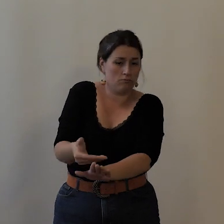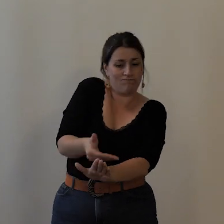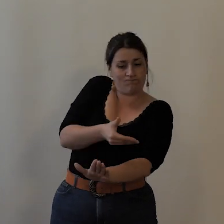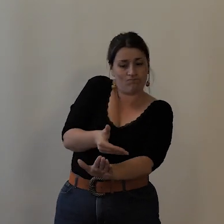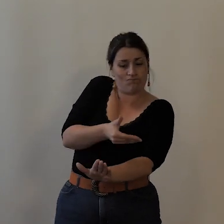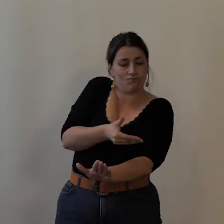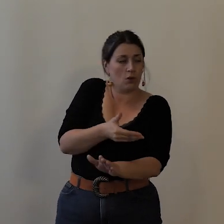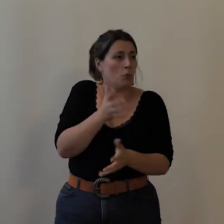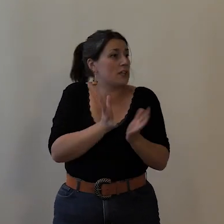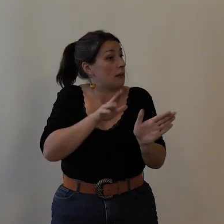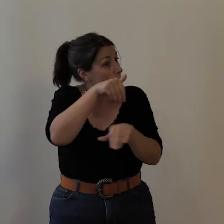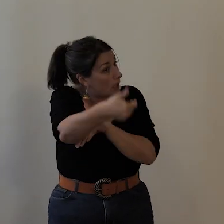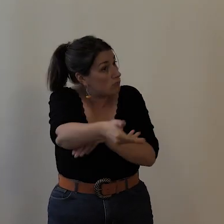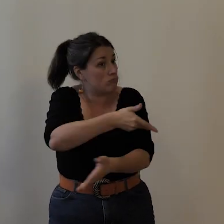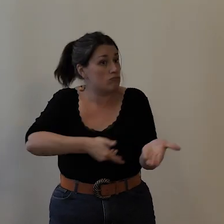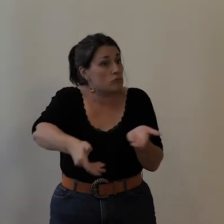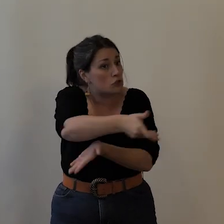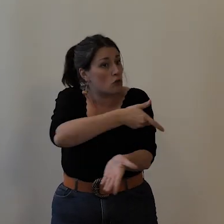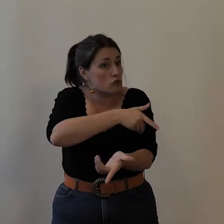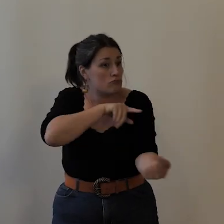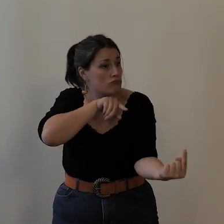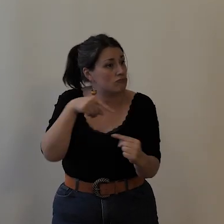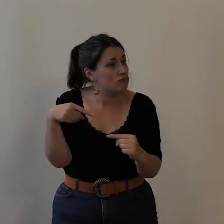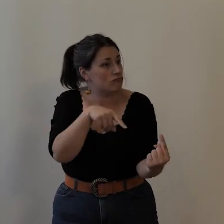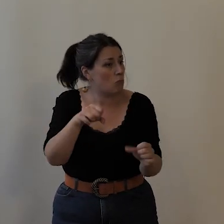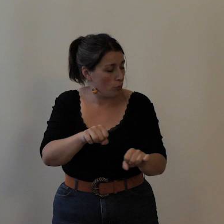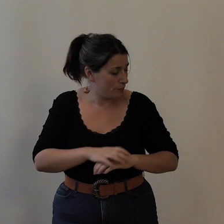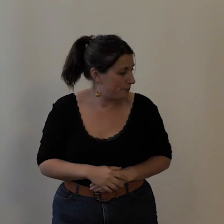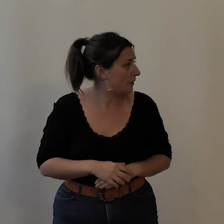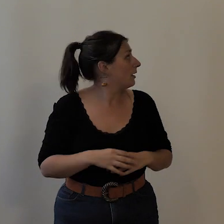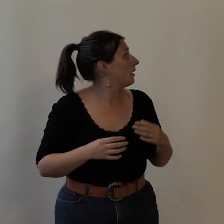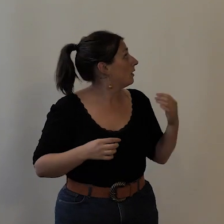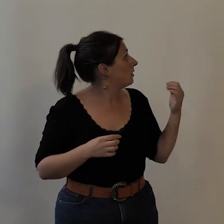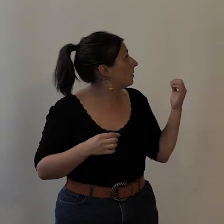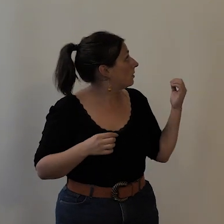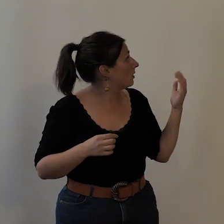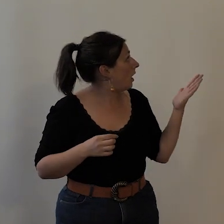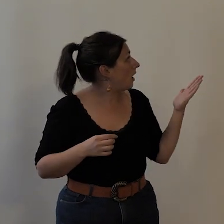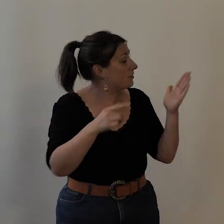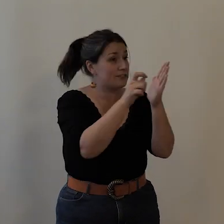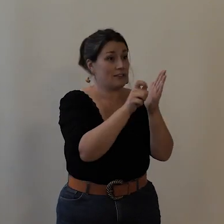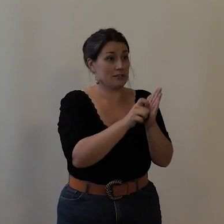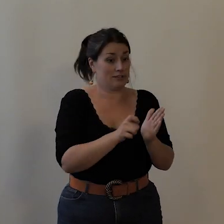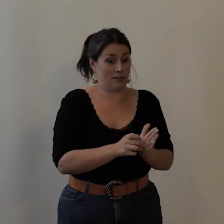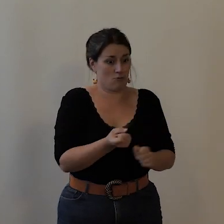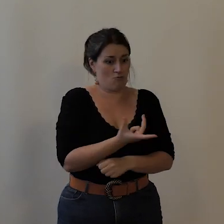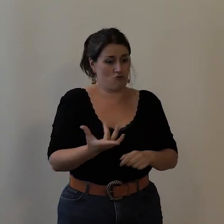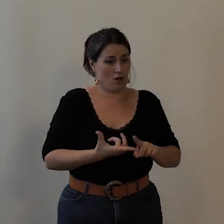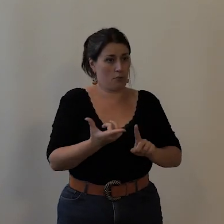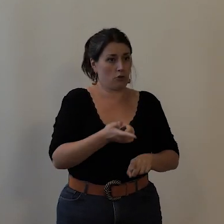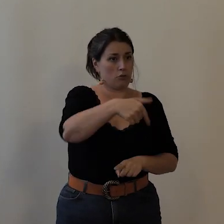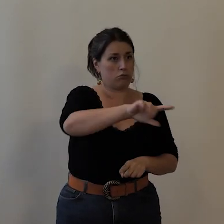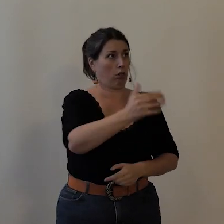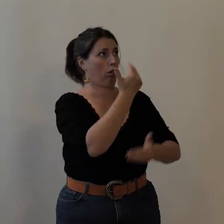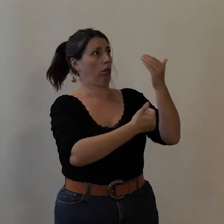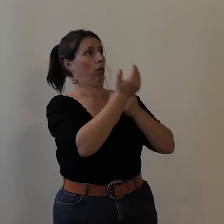discussions, d'échanges au cours du débat. Je vais vous donner quelques dates, sans vouloir trop vous abreuver